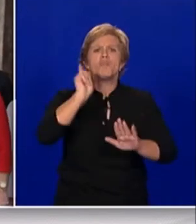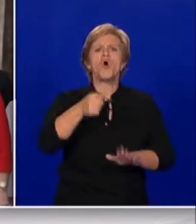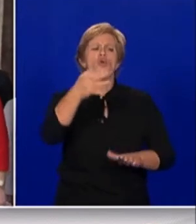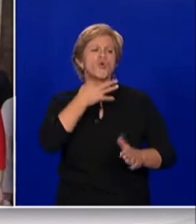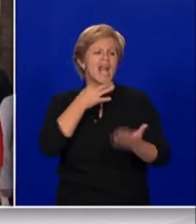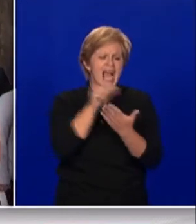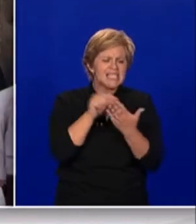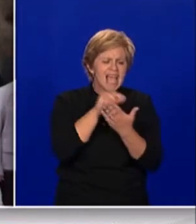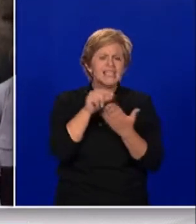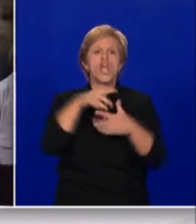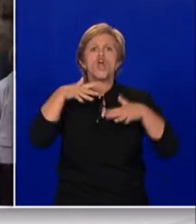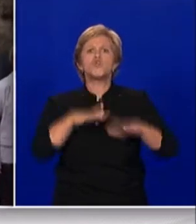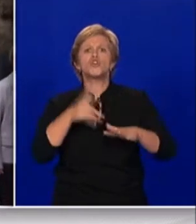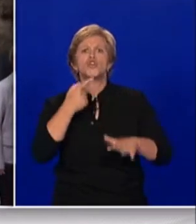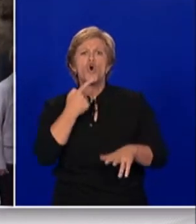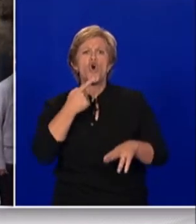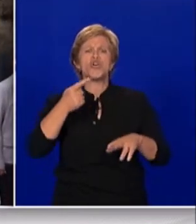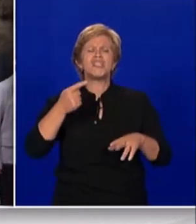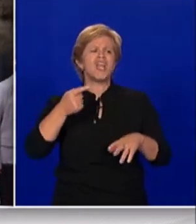koji će se brinuti za radnika.